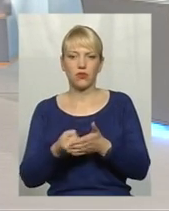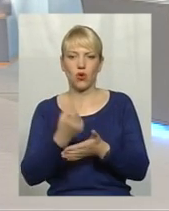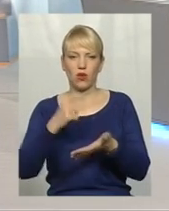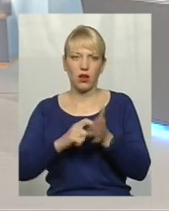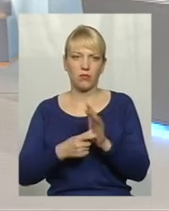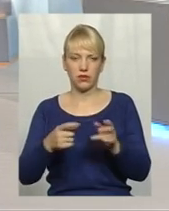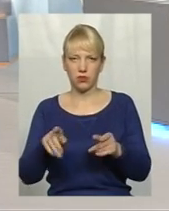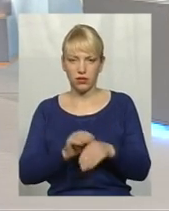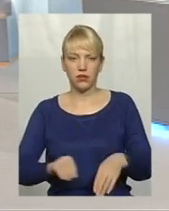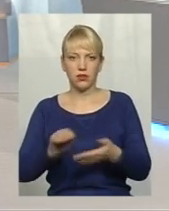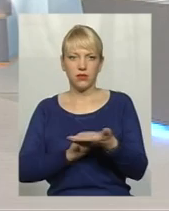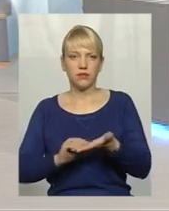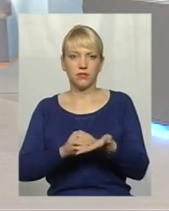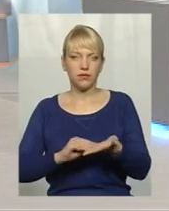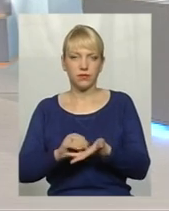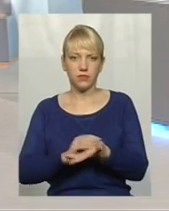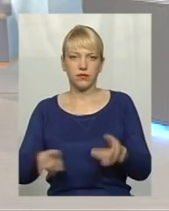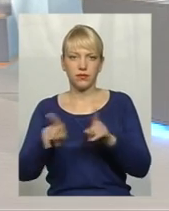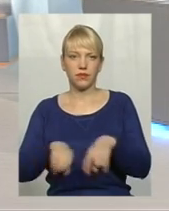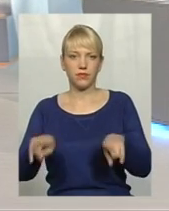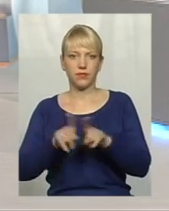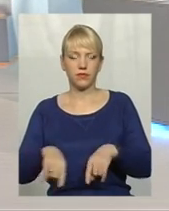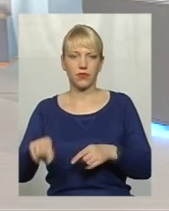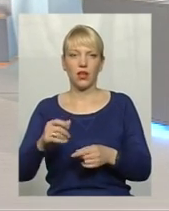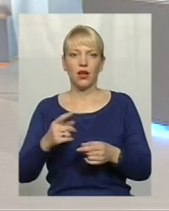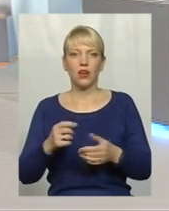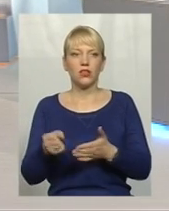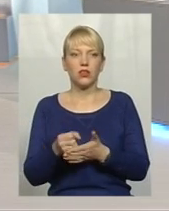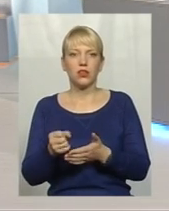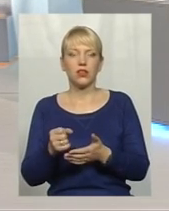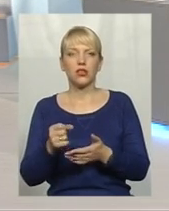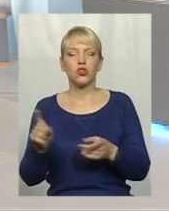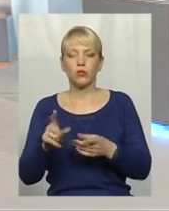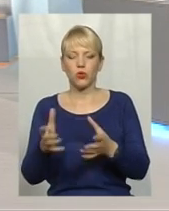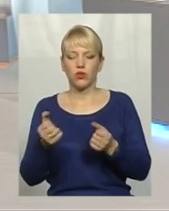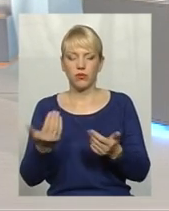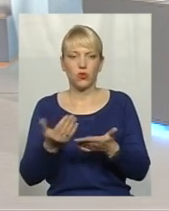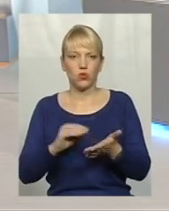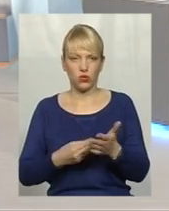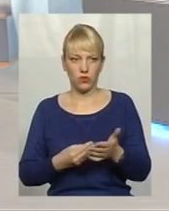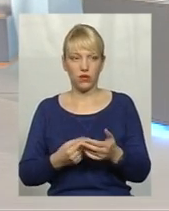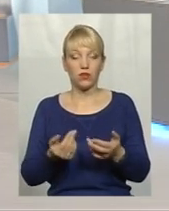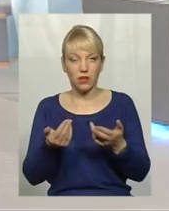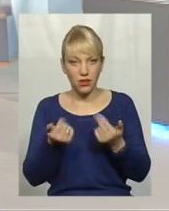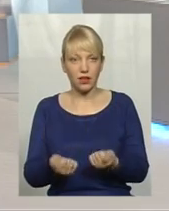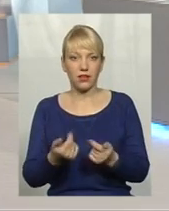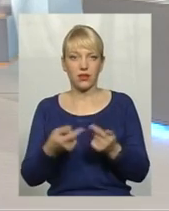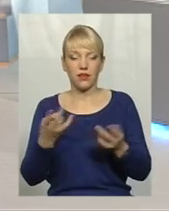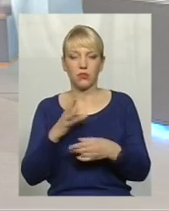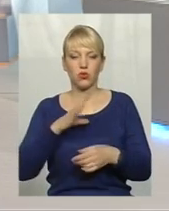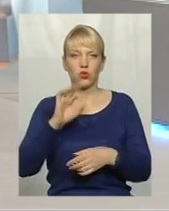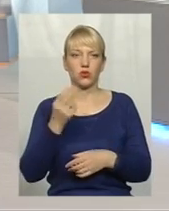чиновника, або ходити по колу, аби отримати ту чи іншу довідку. Так. Має бути соціальний